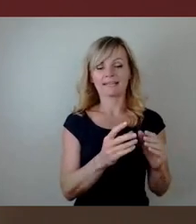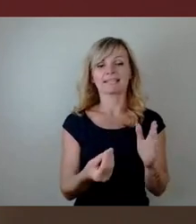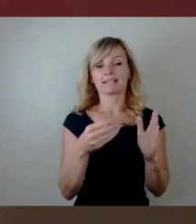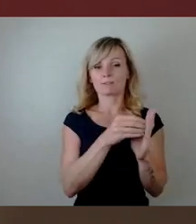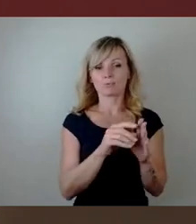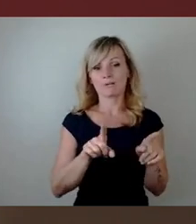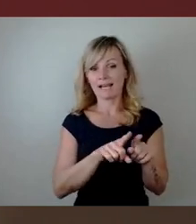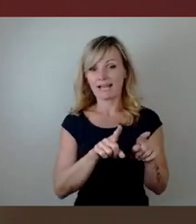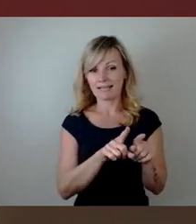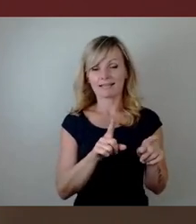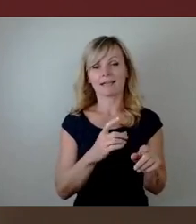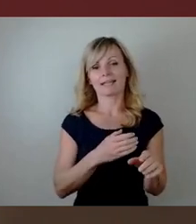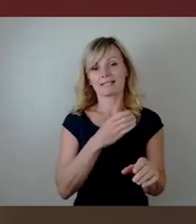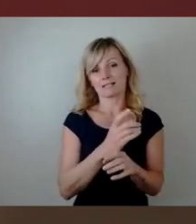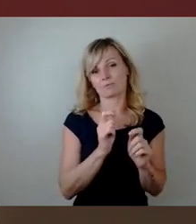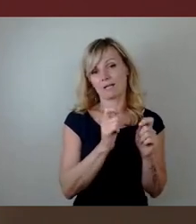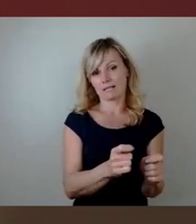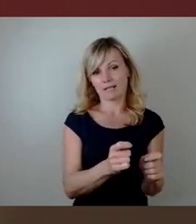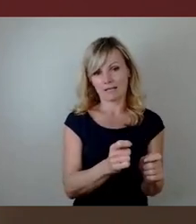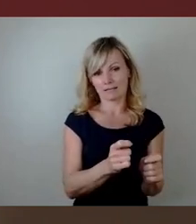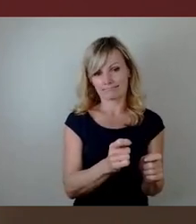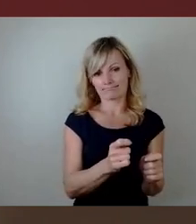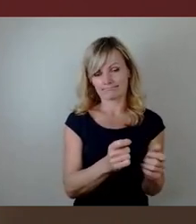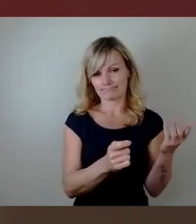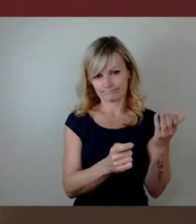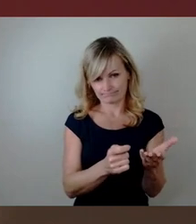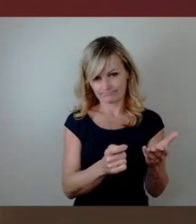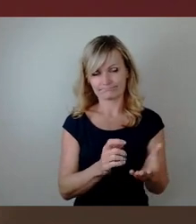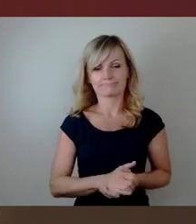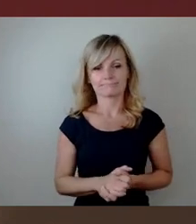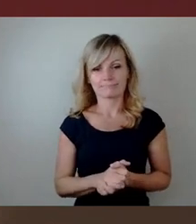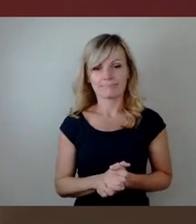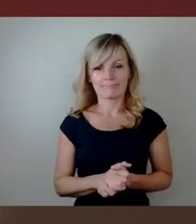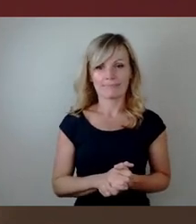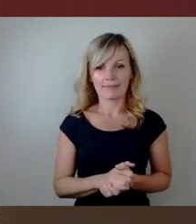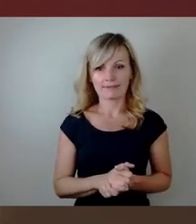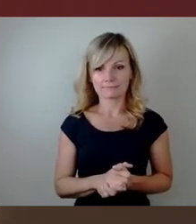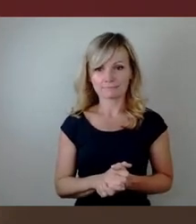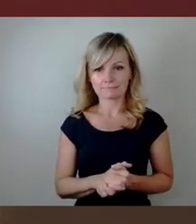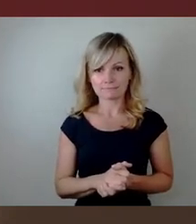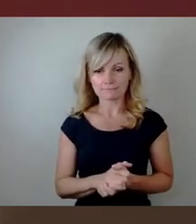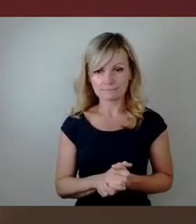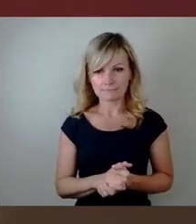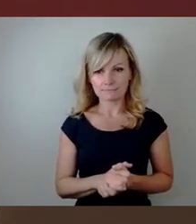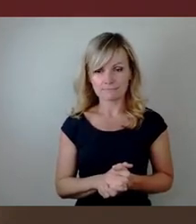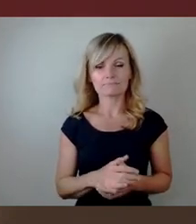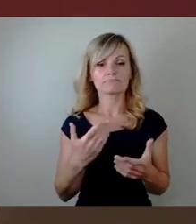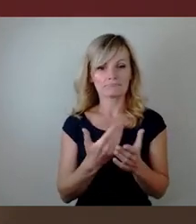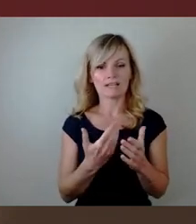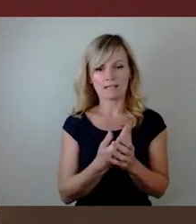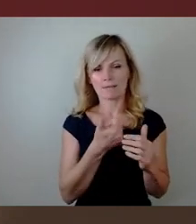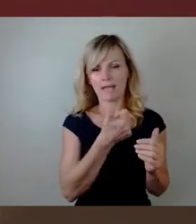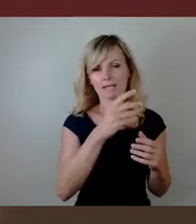jetzt mit eingebracht haben. Insoweit sollte man das vielleicht in einem Komplex laufen lassen